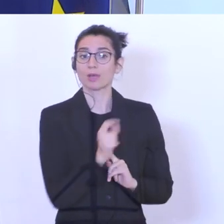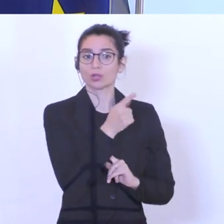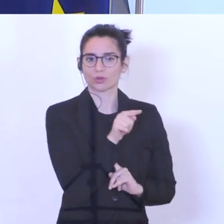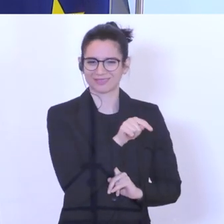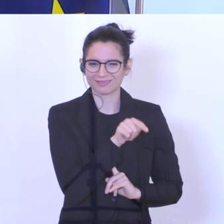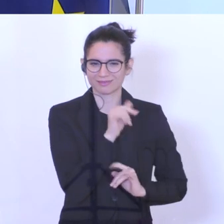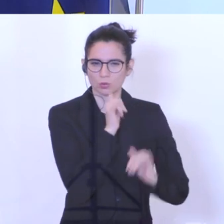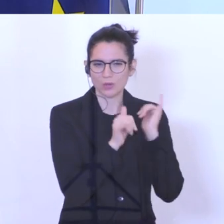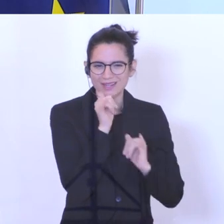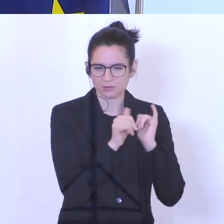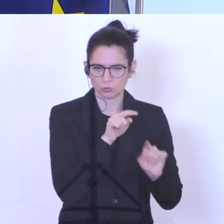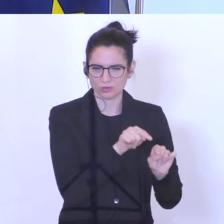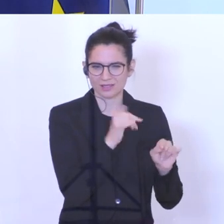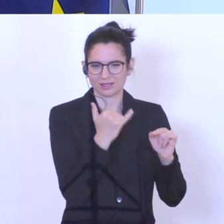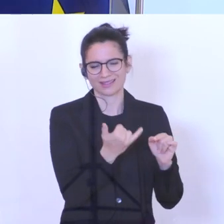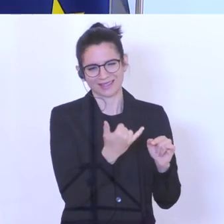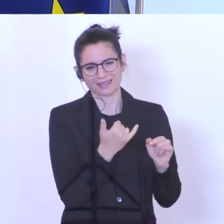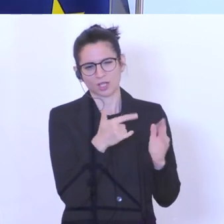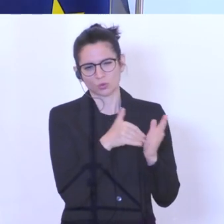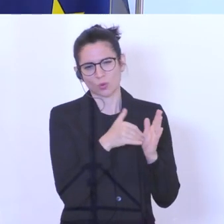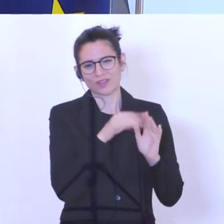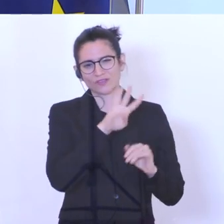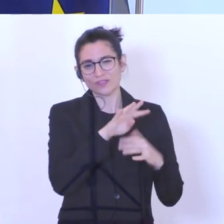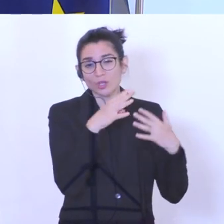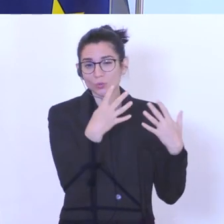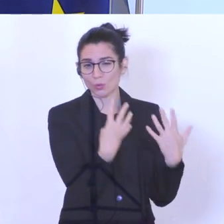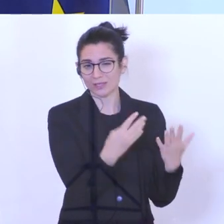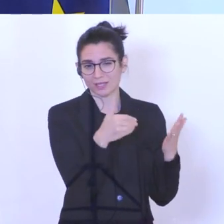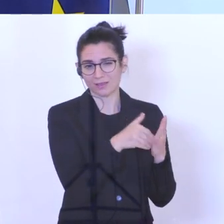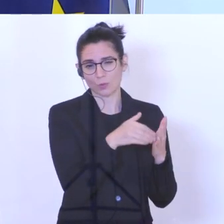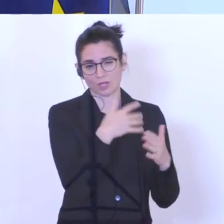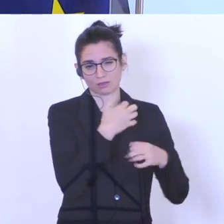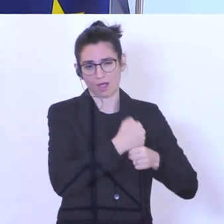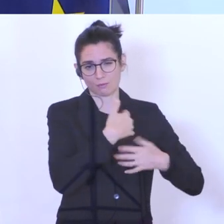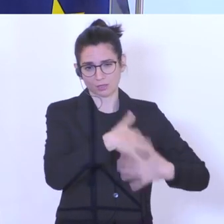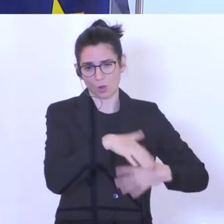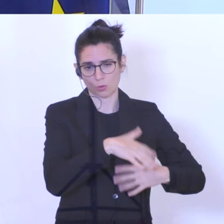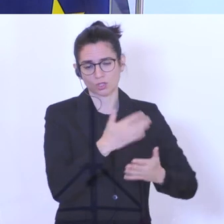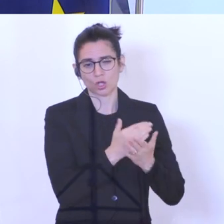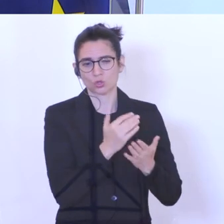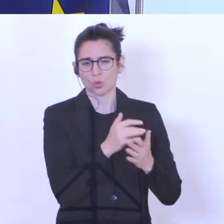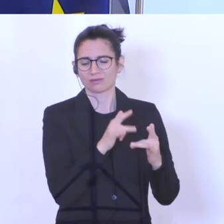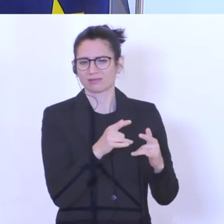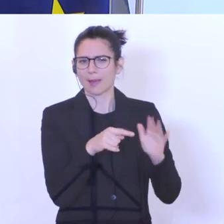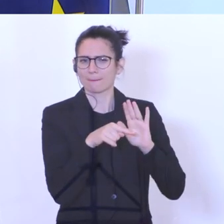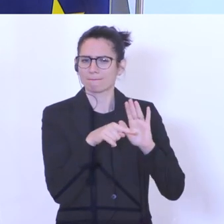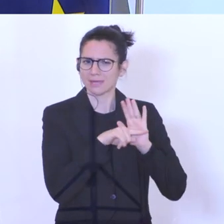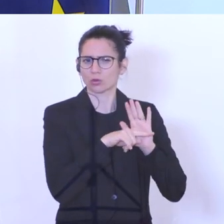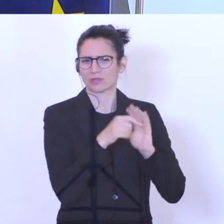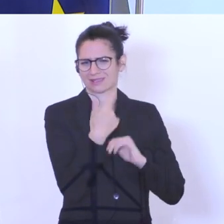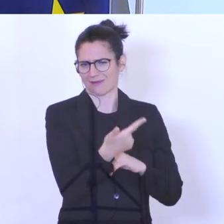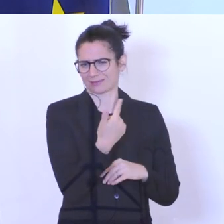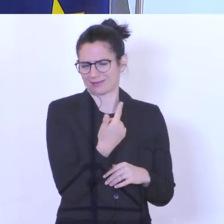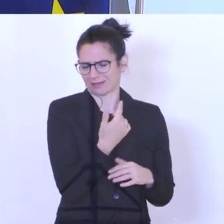Tourismus verzeichnen wir derzeit noch 94.000 Arbeitslose. Das ist bereits ein Rückgang von 20.000